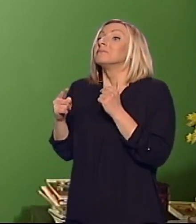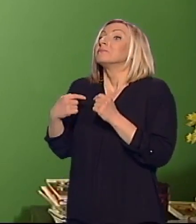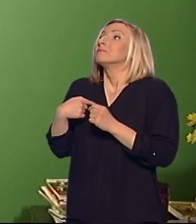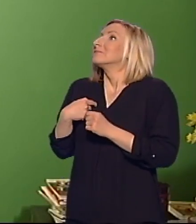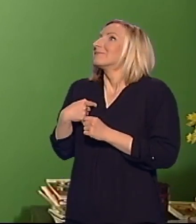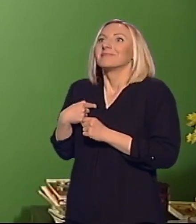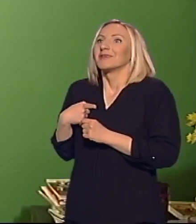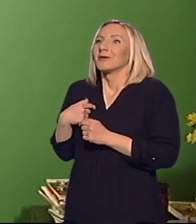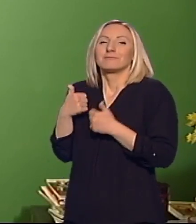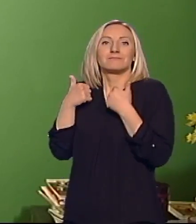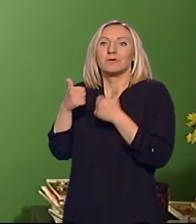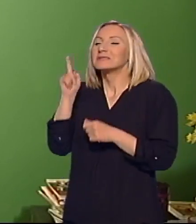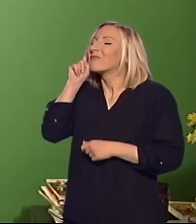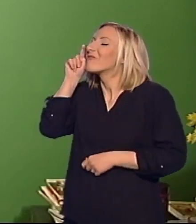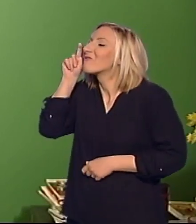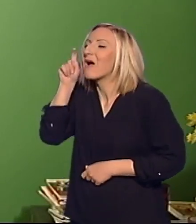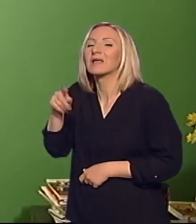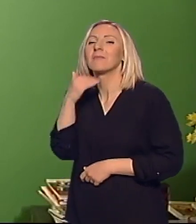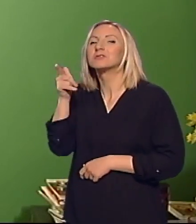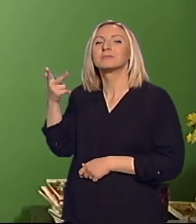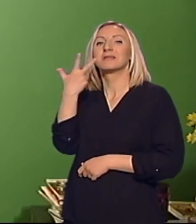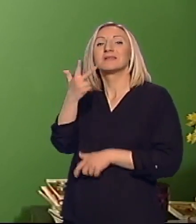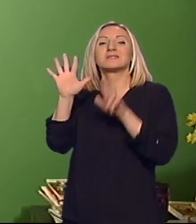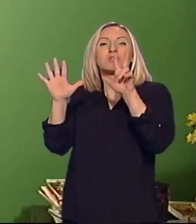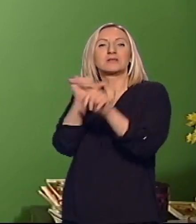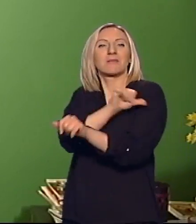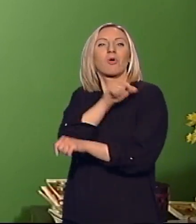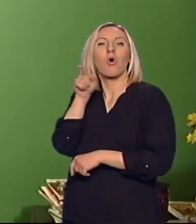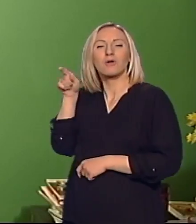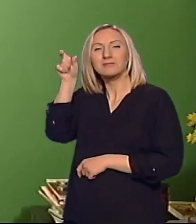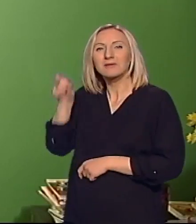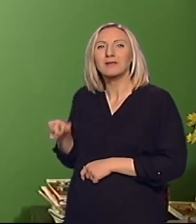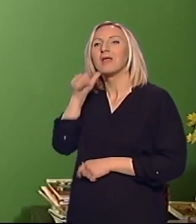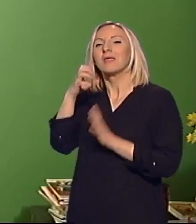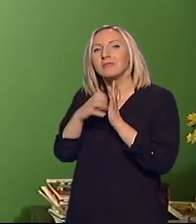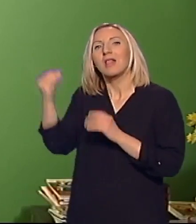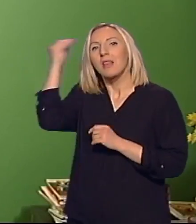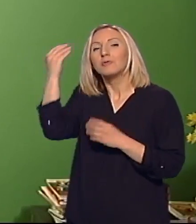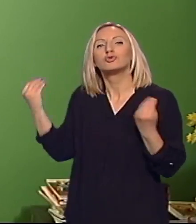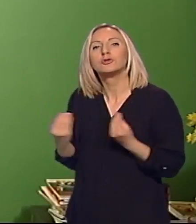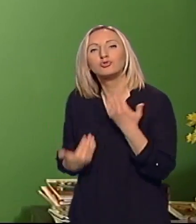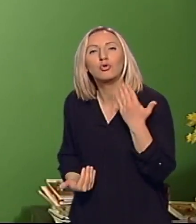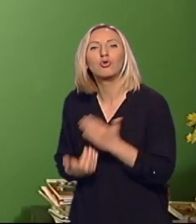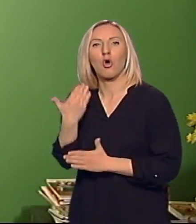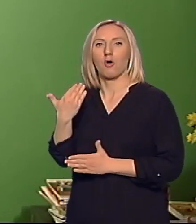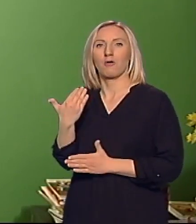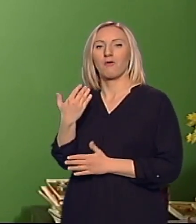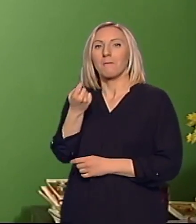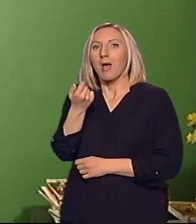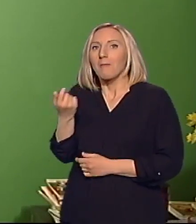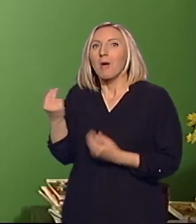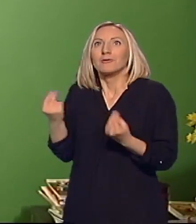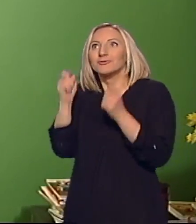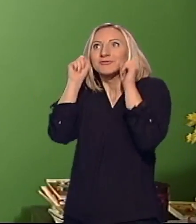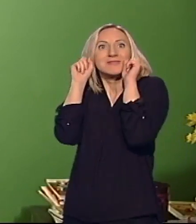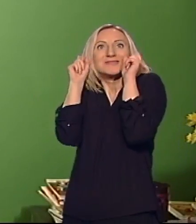on i dalje, svakog dana, bez obzira što ima 38 godina, i dalje nauči nešto novo i da nas malo, malo pa nas